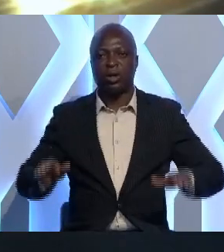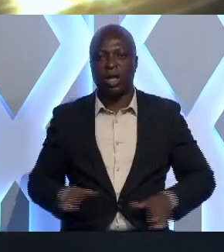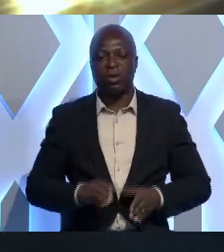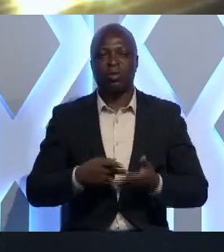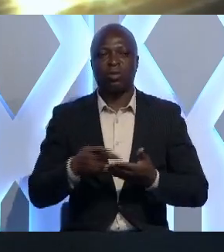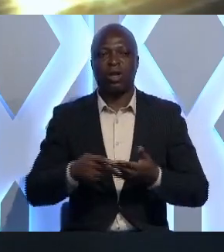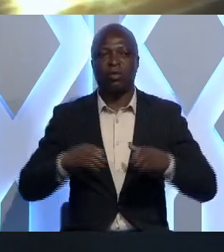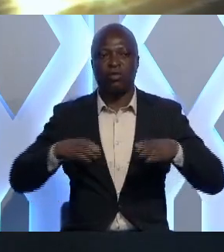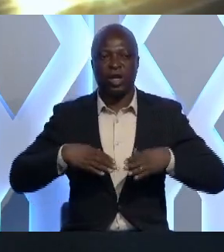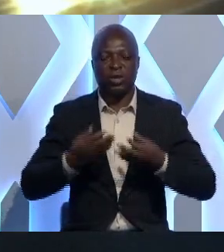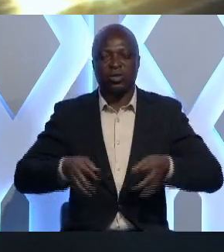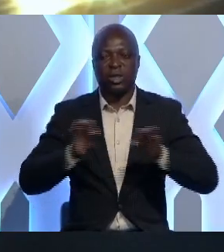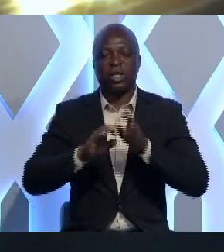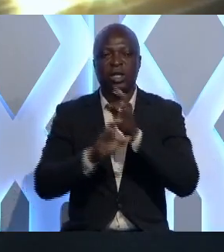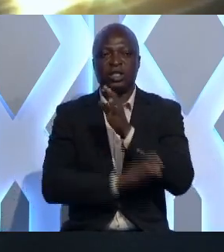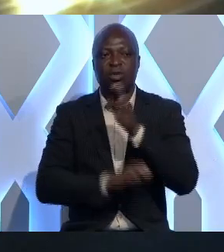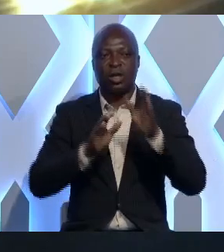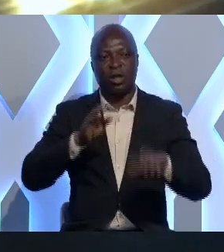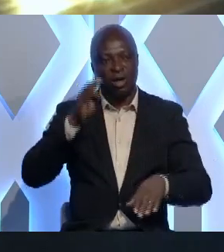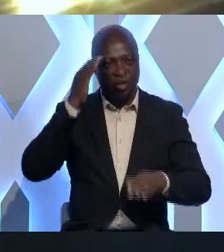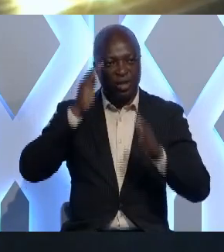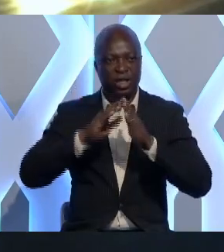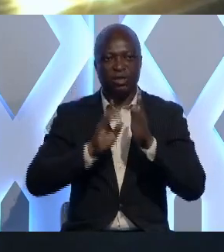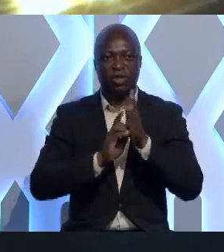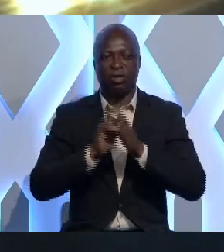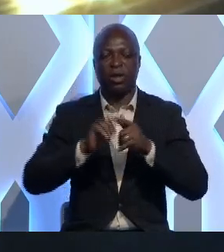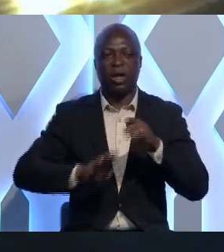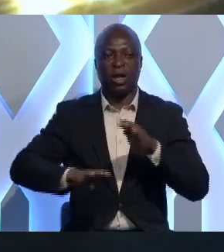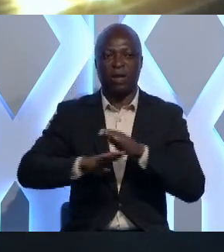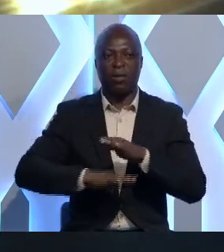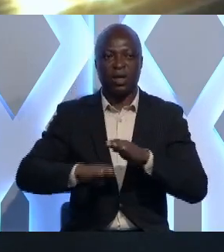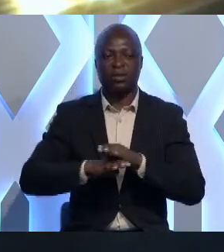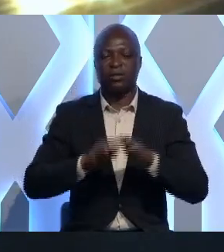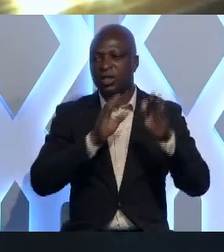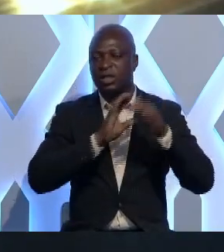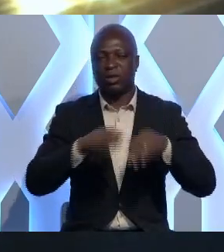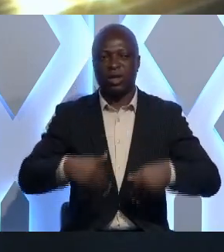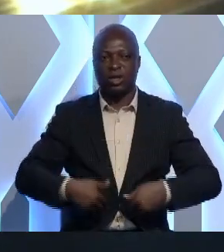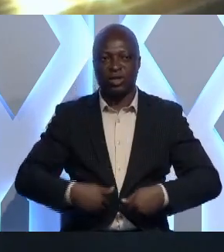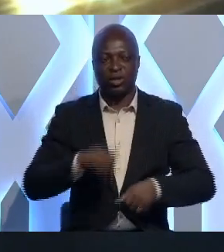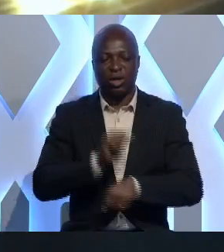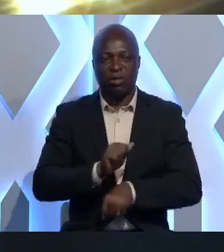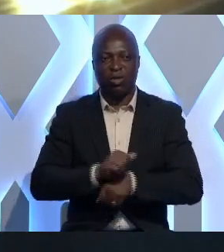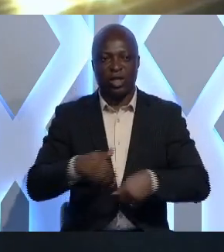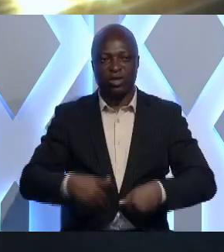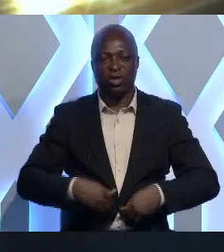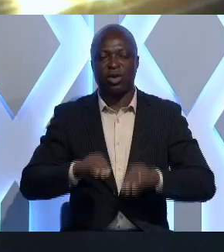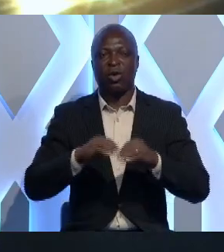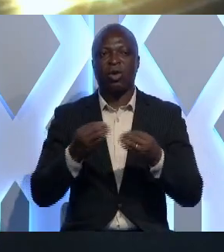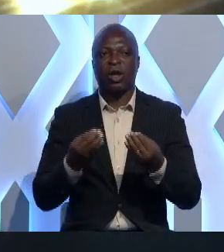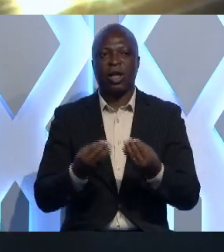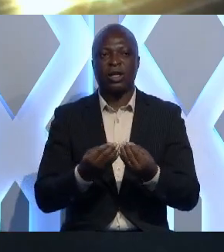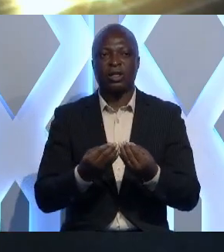Vacances utiles et citoyennes, le ministère du Développement à la base en charge de la jeunesse et de l'emploi des jeunes organise